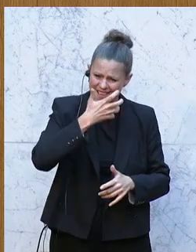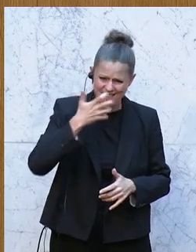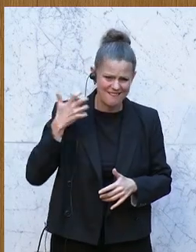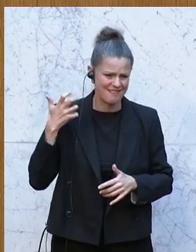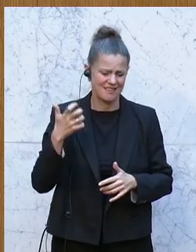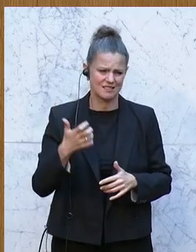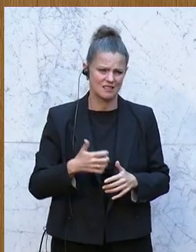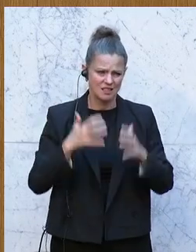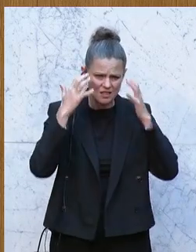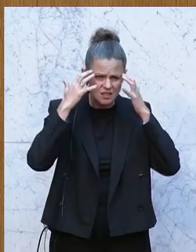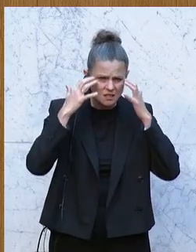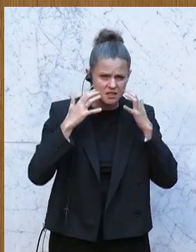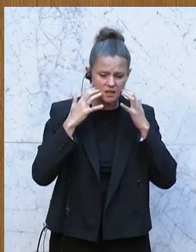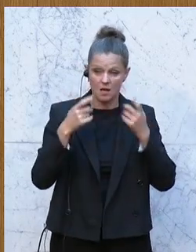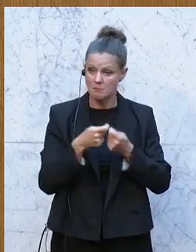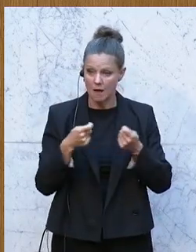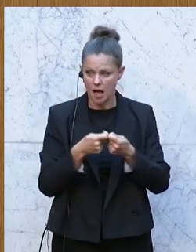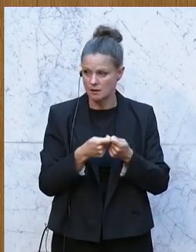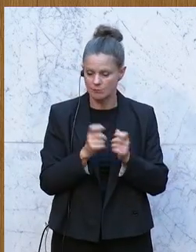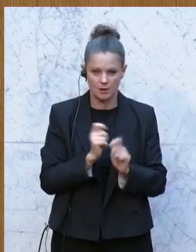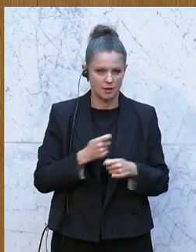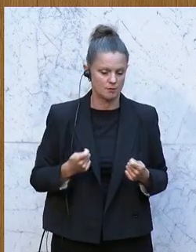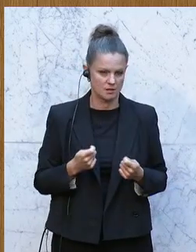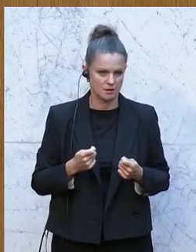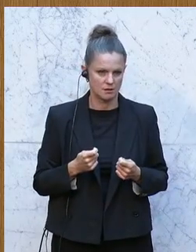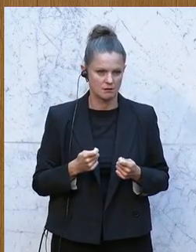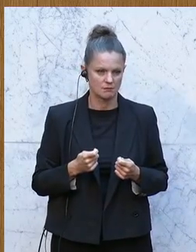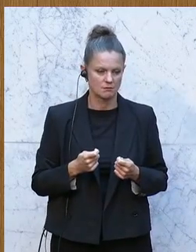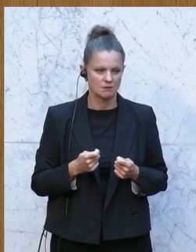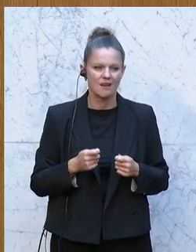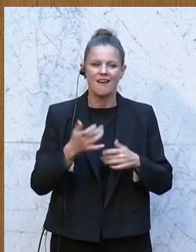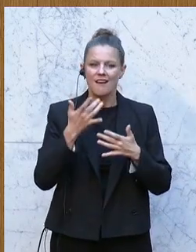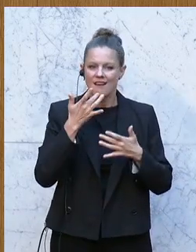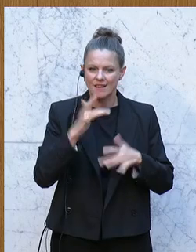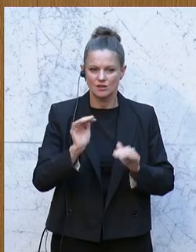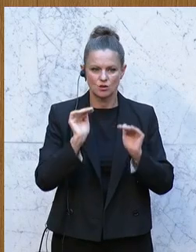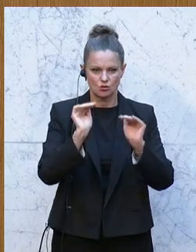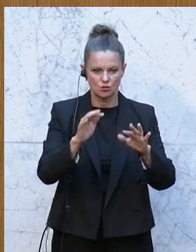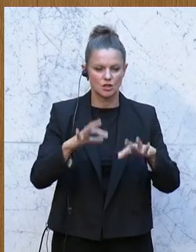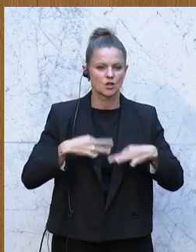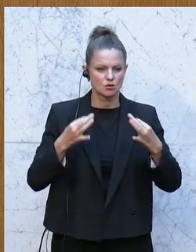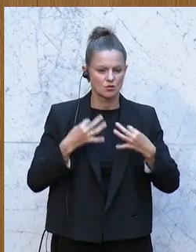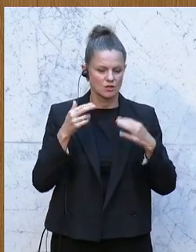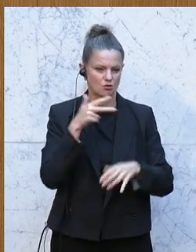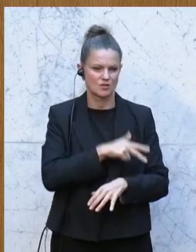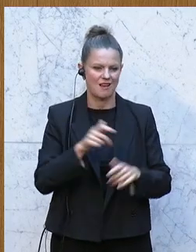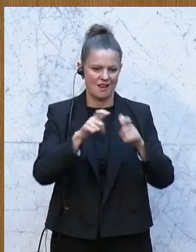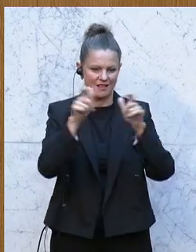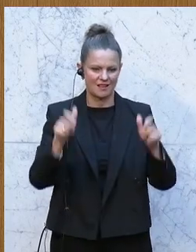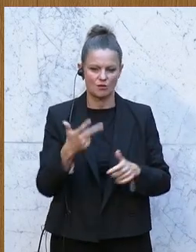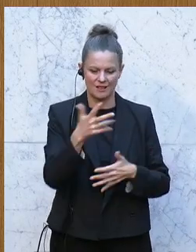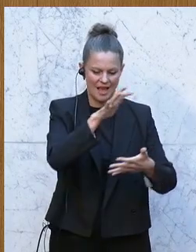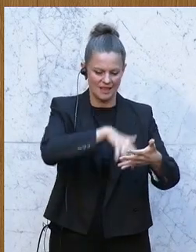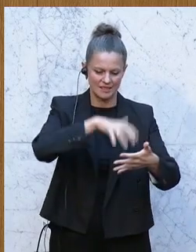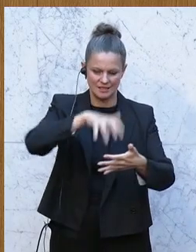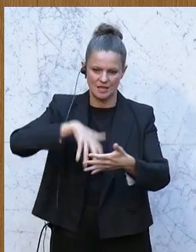es keine Maßnahmen dafür. Es gibt drei Seiten zum Thema Hitzeschutz in Gesundheits- und Sozialeinrichtungen. Und da stehen